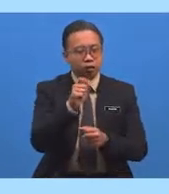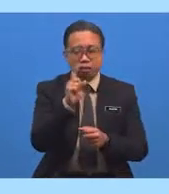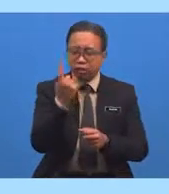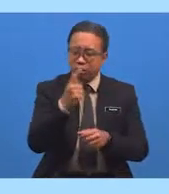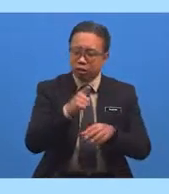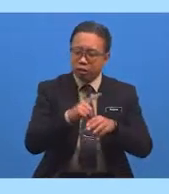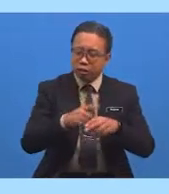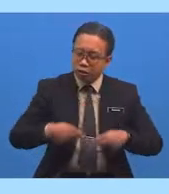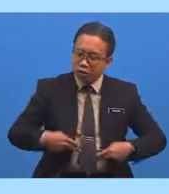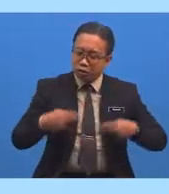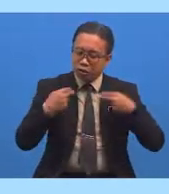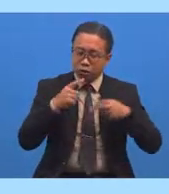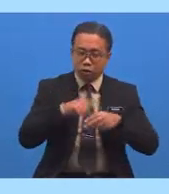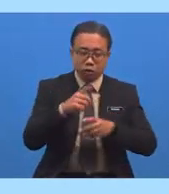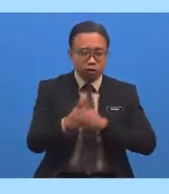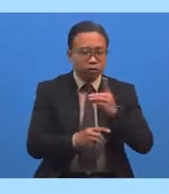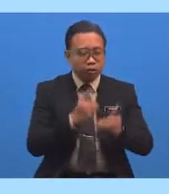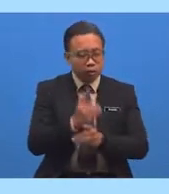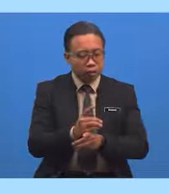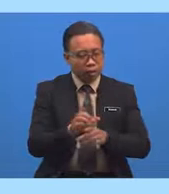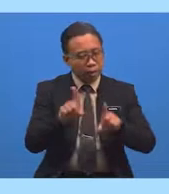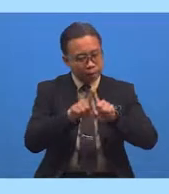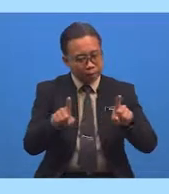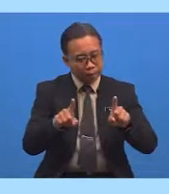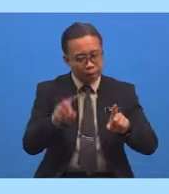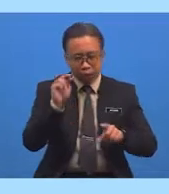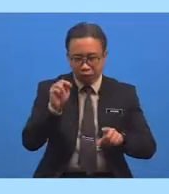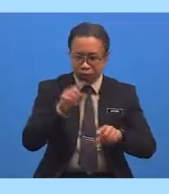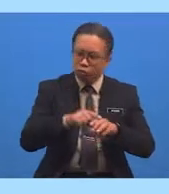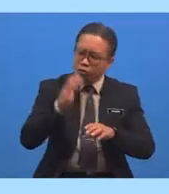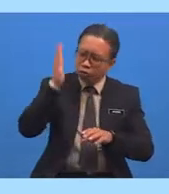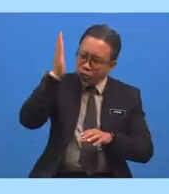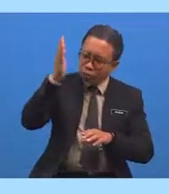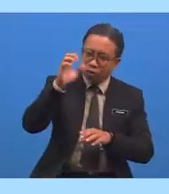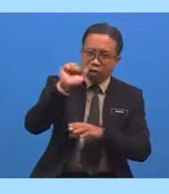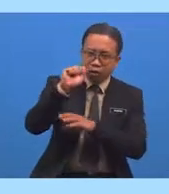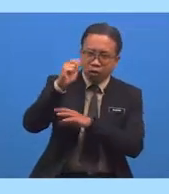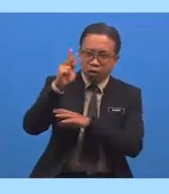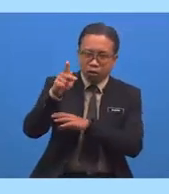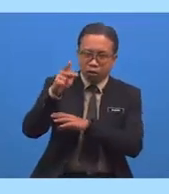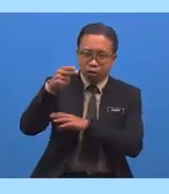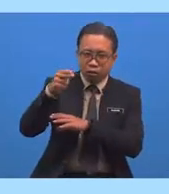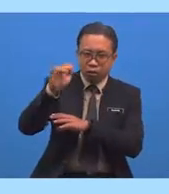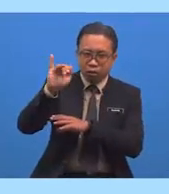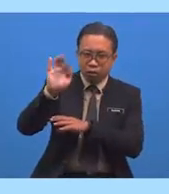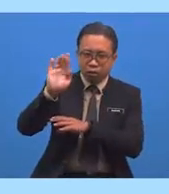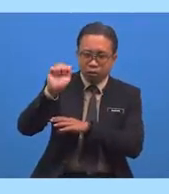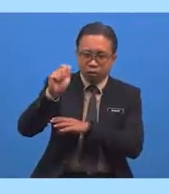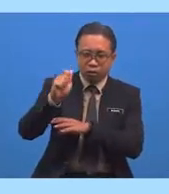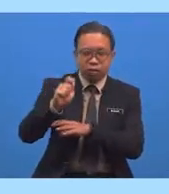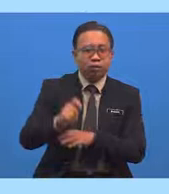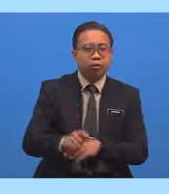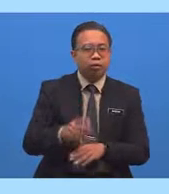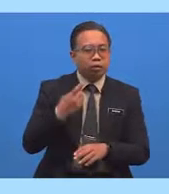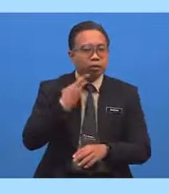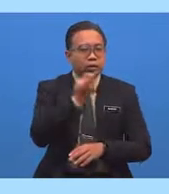Kita akan dihidupkan Juga di akhirat kelab Oleh itu Kita mesti